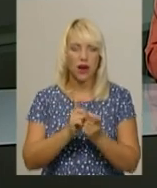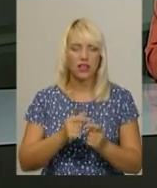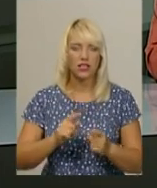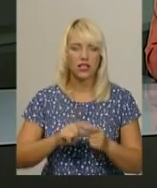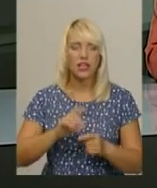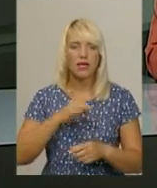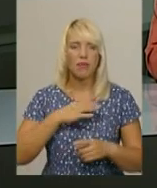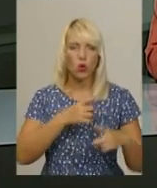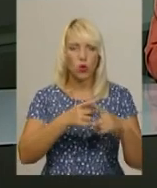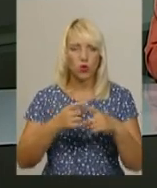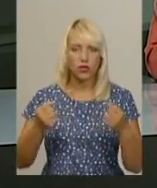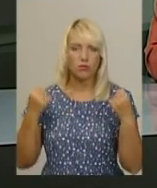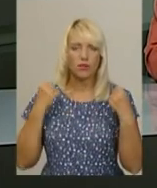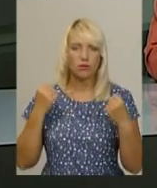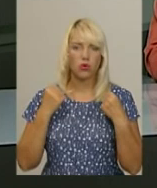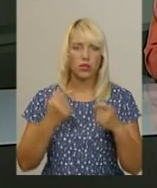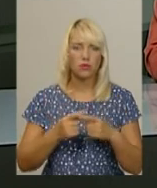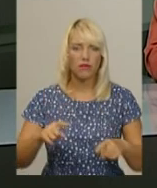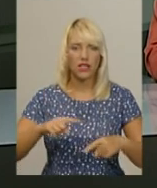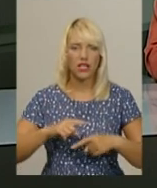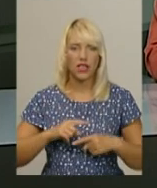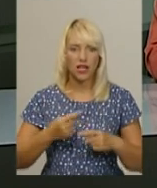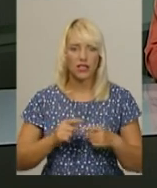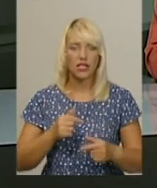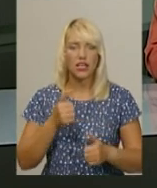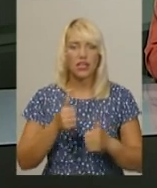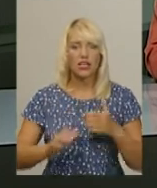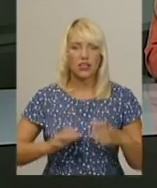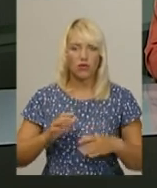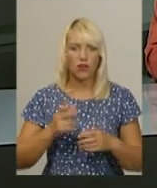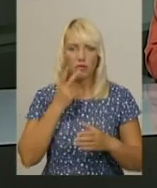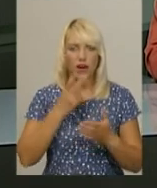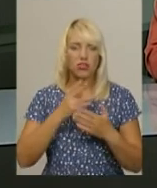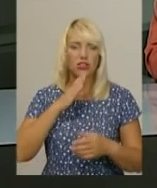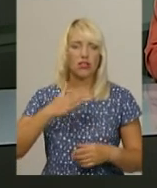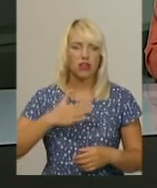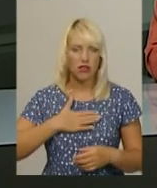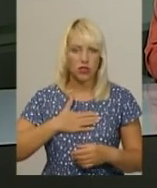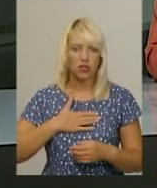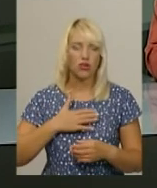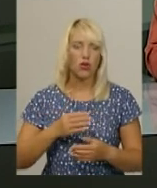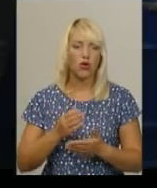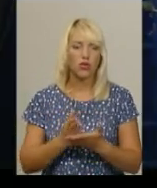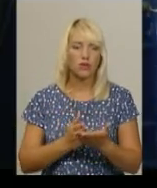Фінальні тренування хмельячан, які складають більшість команди, напередодні змагань бачила Ярослава Антошевська.